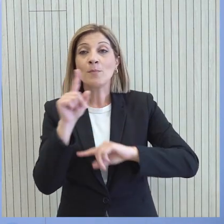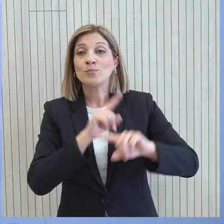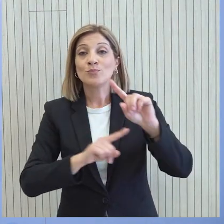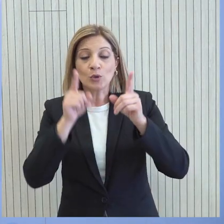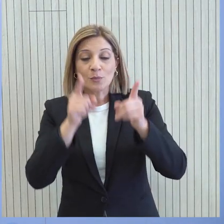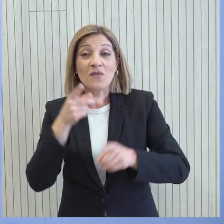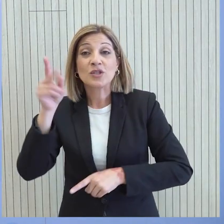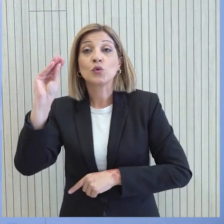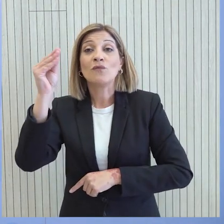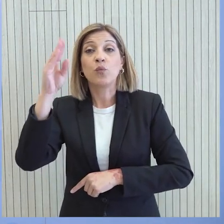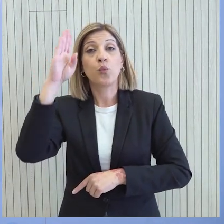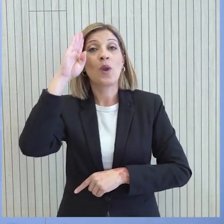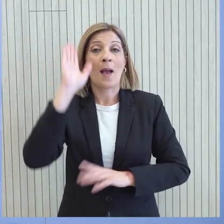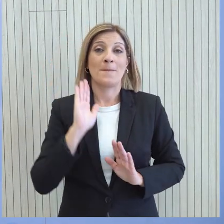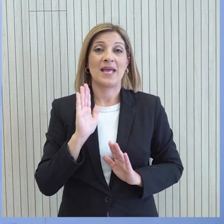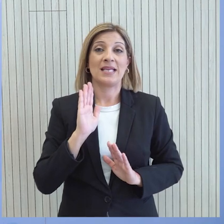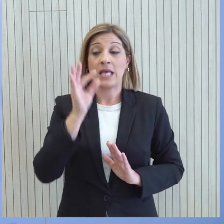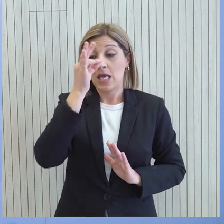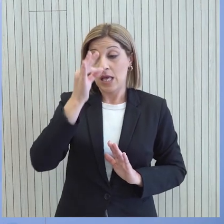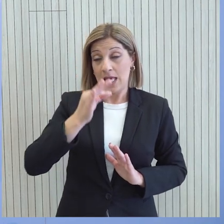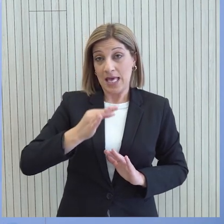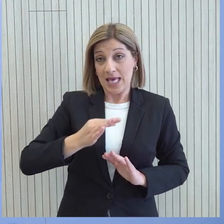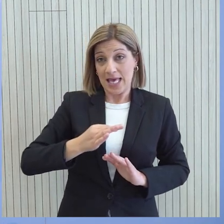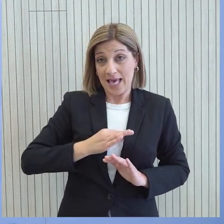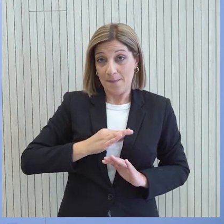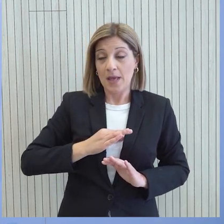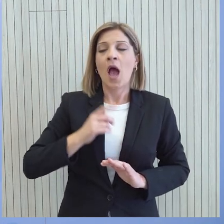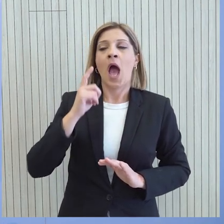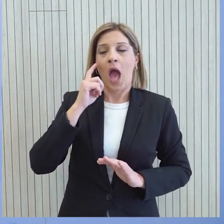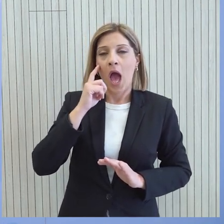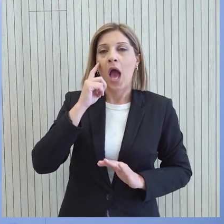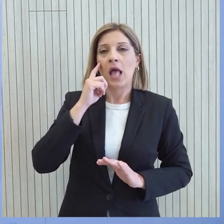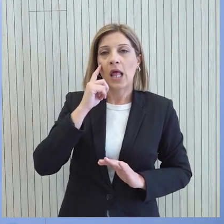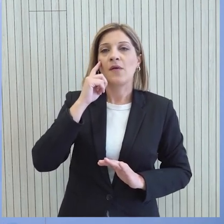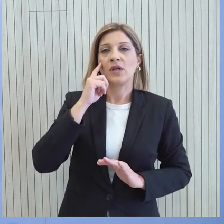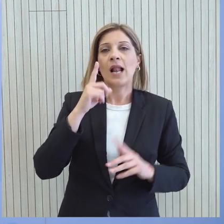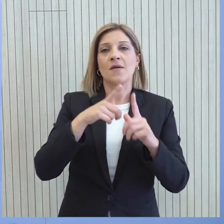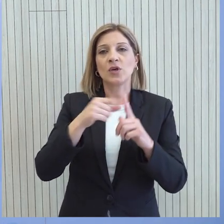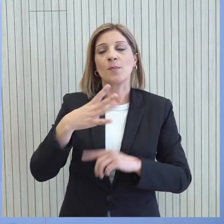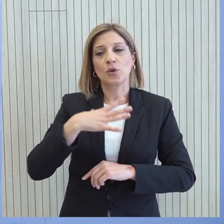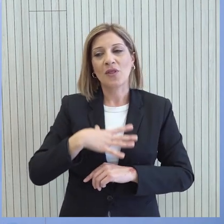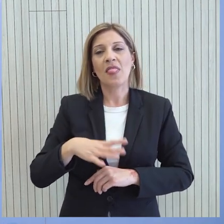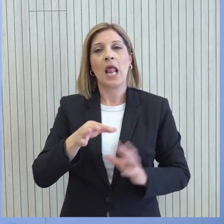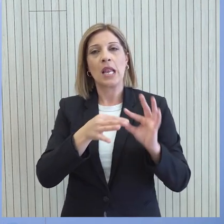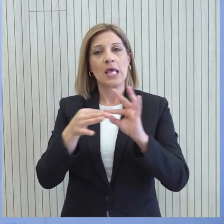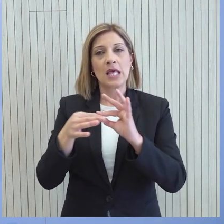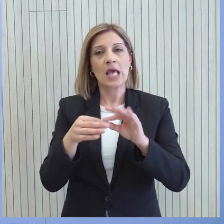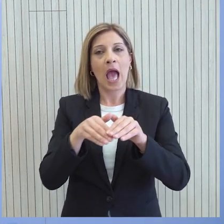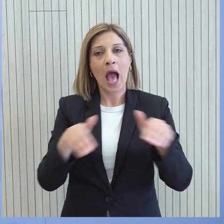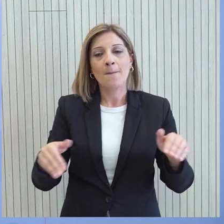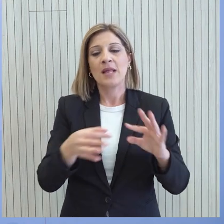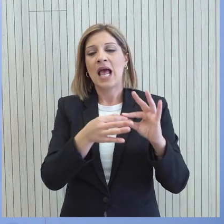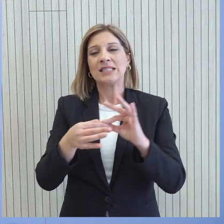Κογκρέσο Αυτό το οποίο μας έχει αναφερθεί είναι ακριβώς η κατανόηση Αν θέλετε η αντίληψη αυτής της